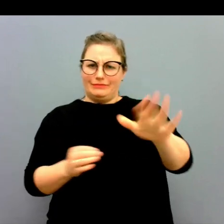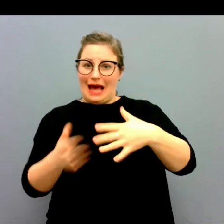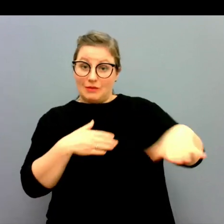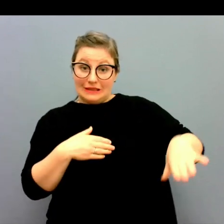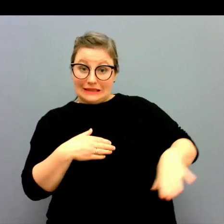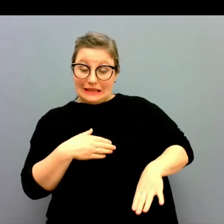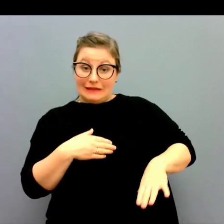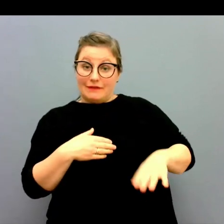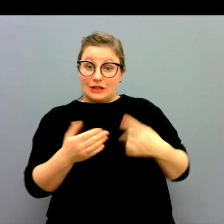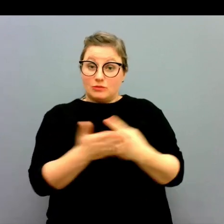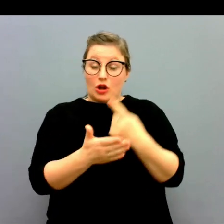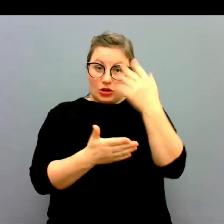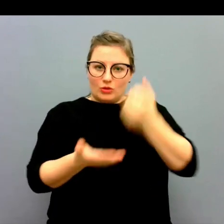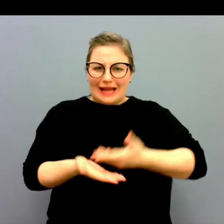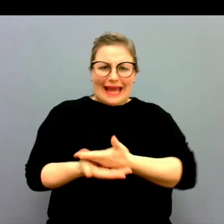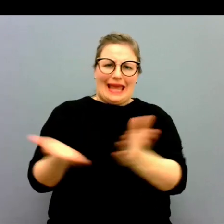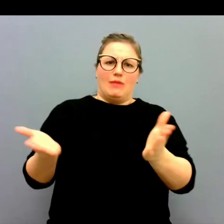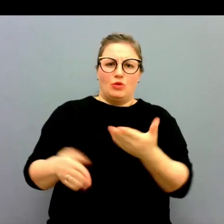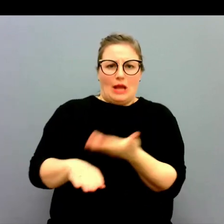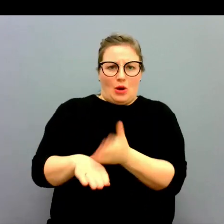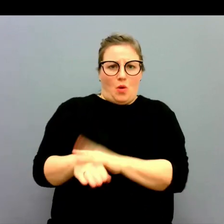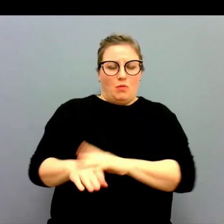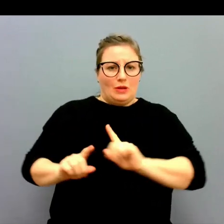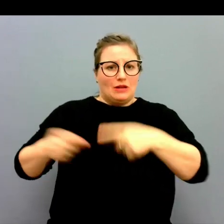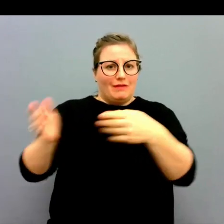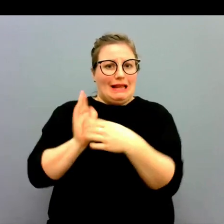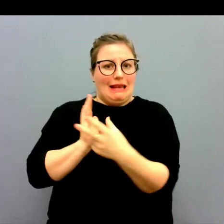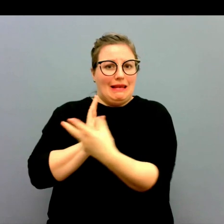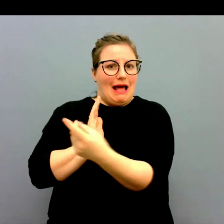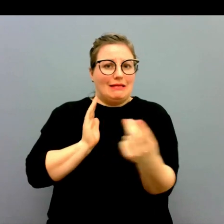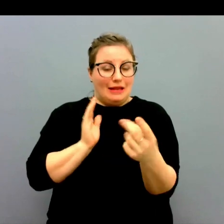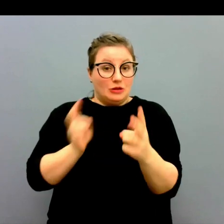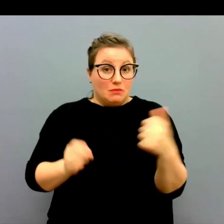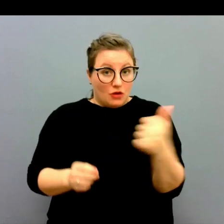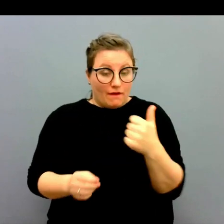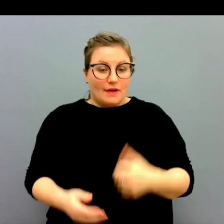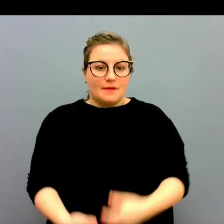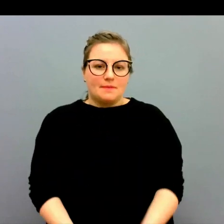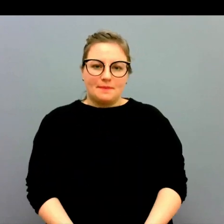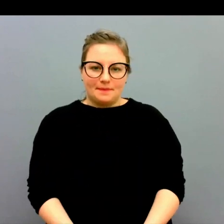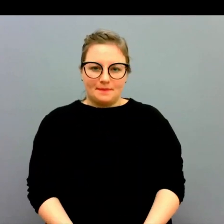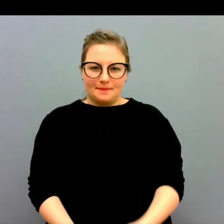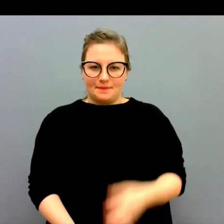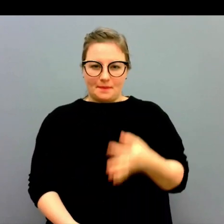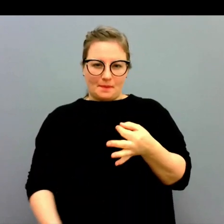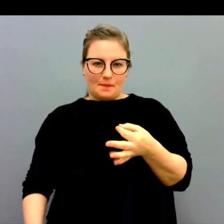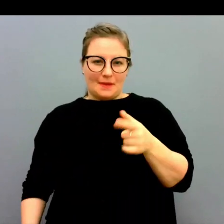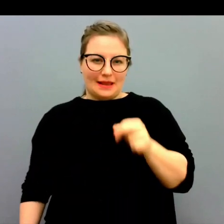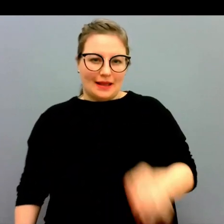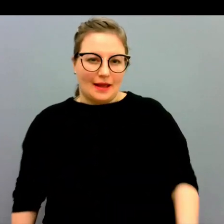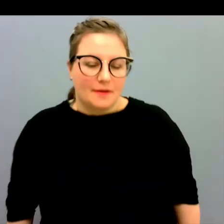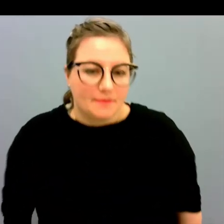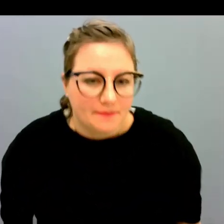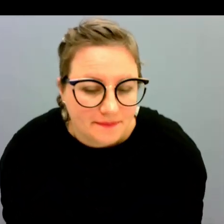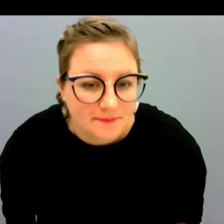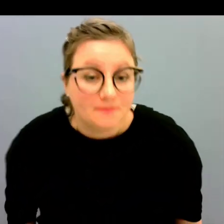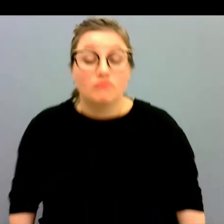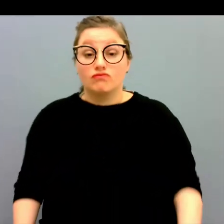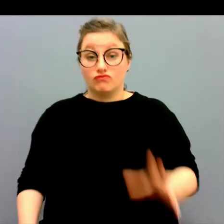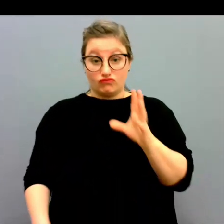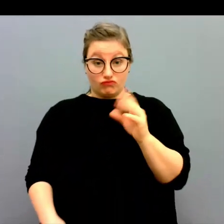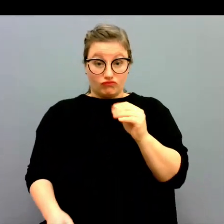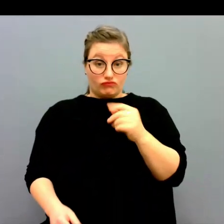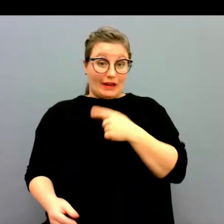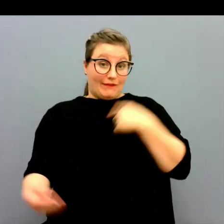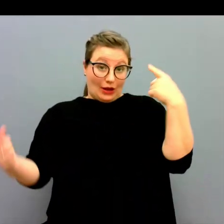kompetensutveckling som de behöver. Ja, vi håller ju med om att det finns mer att göra. Men